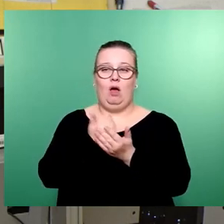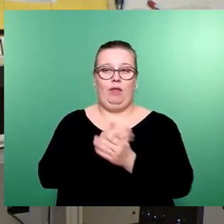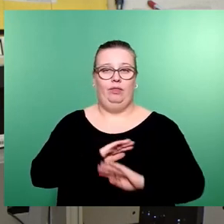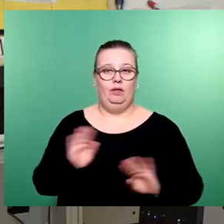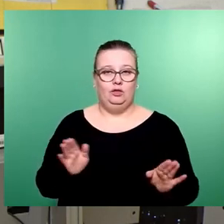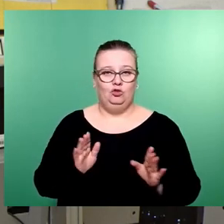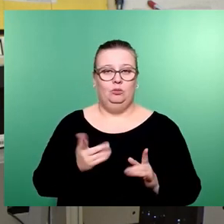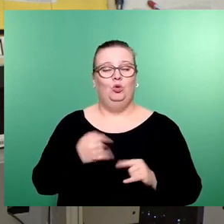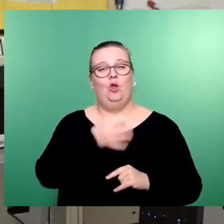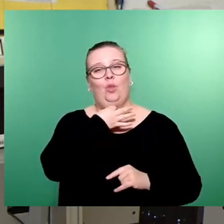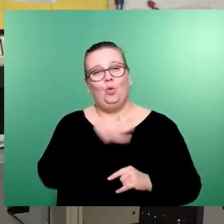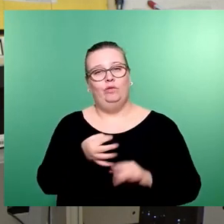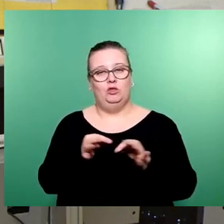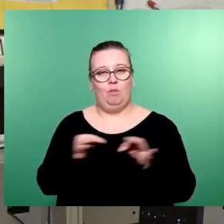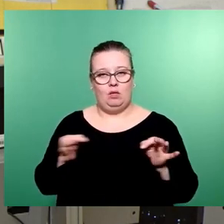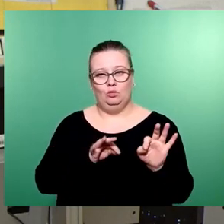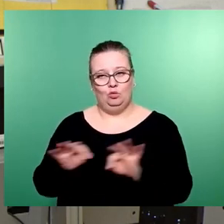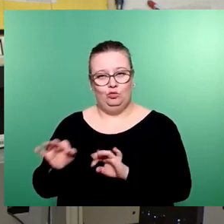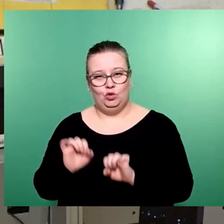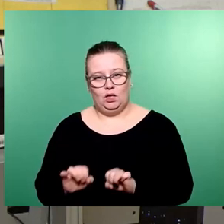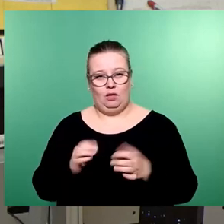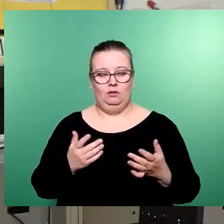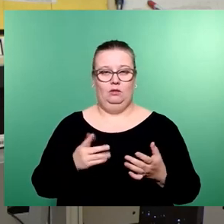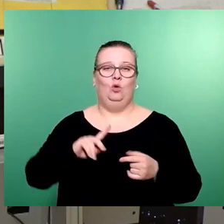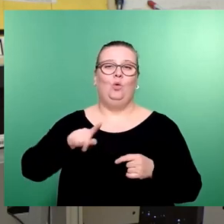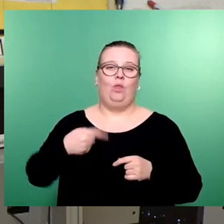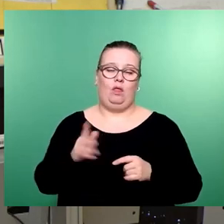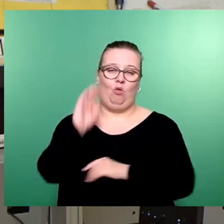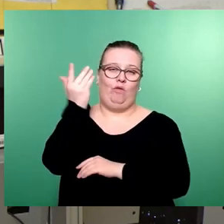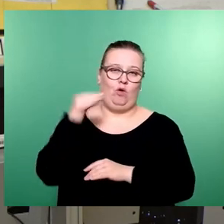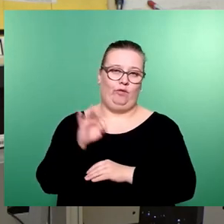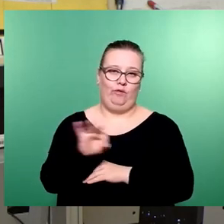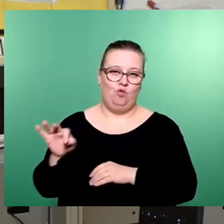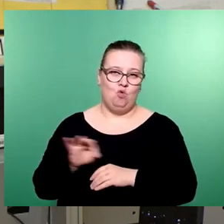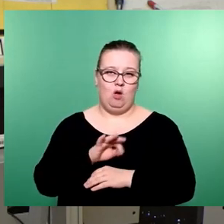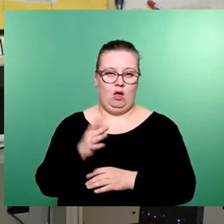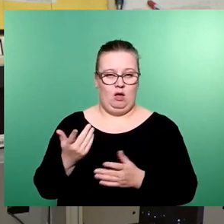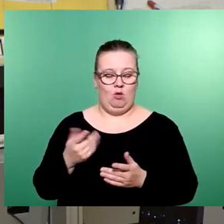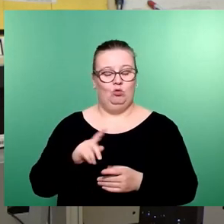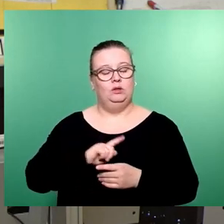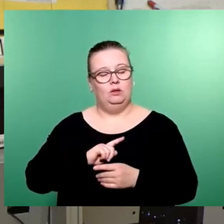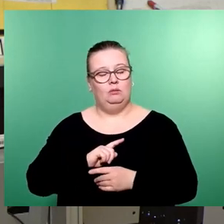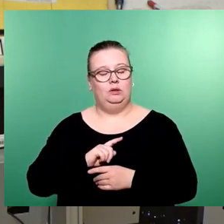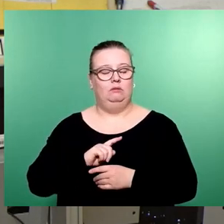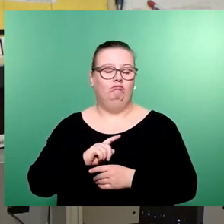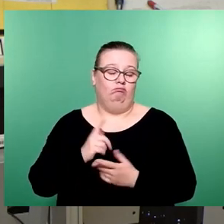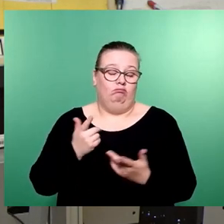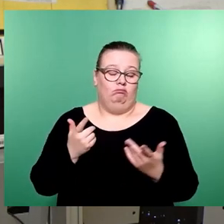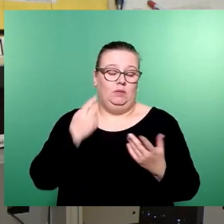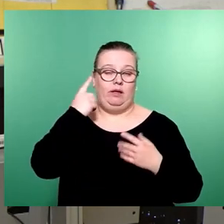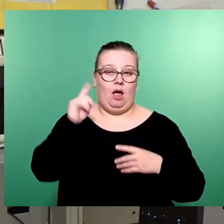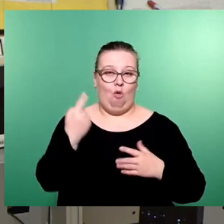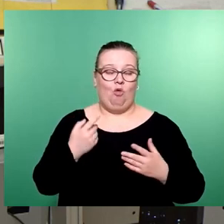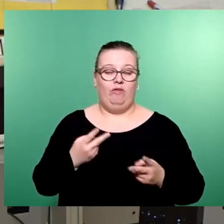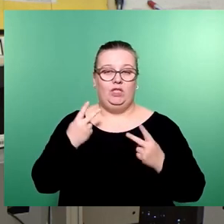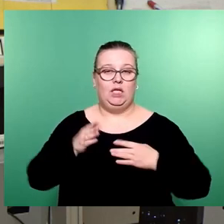die notwendigen Maßnahmen durchgeführt werden können. Und das ist ein Erfolg. Und das ist das, was auch sozusagen die